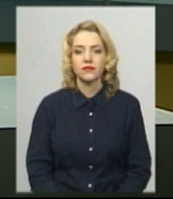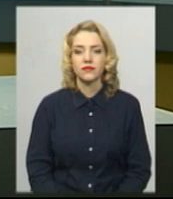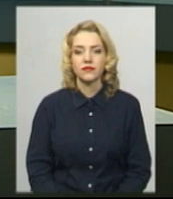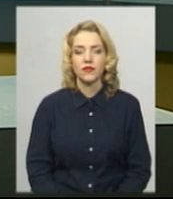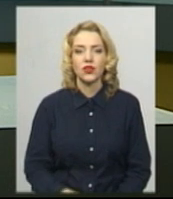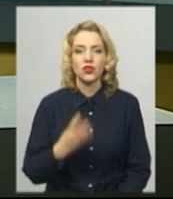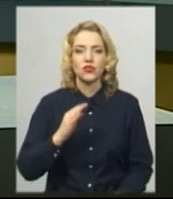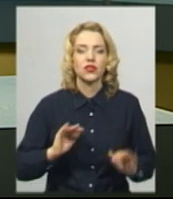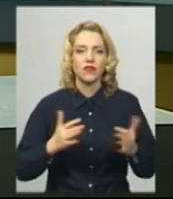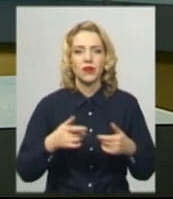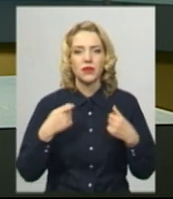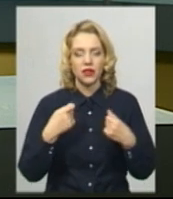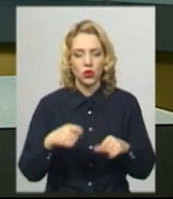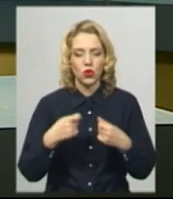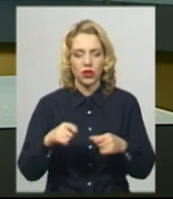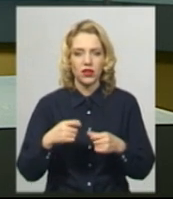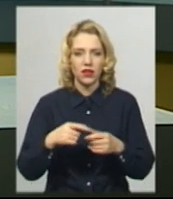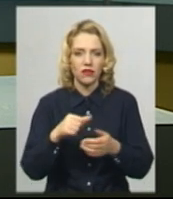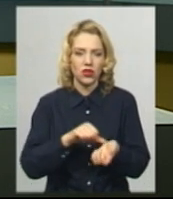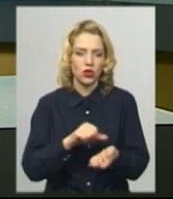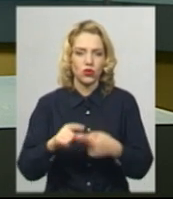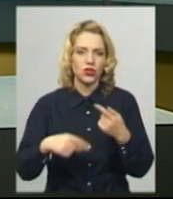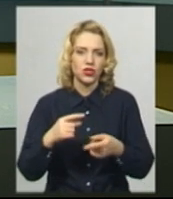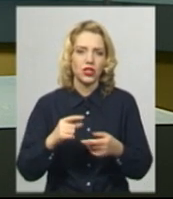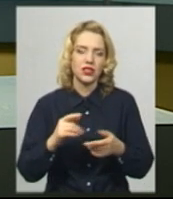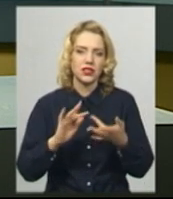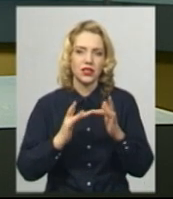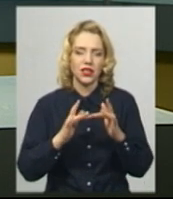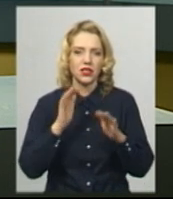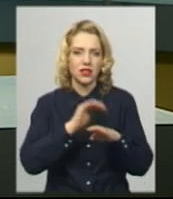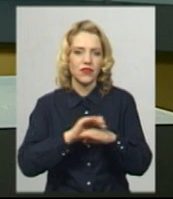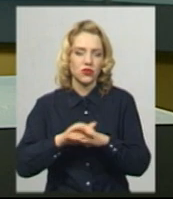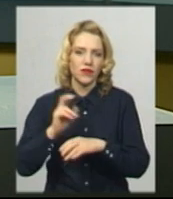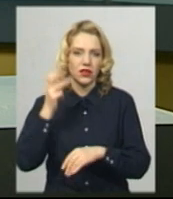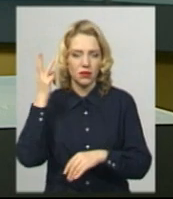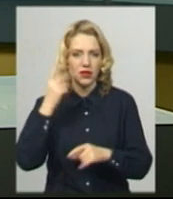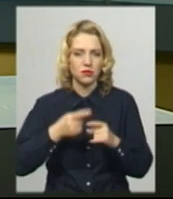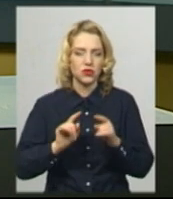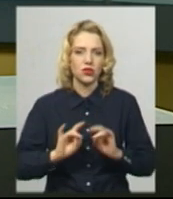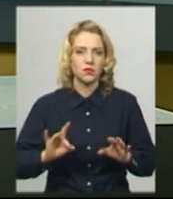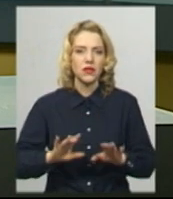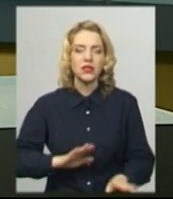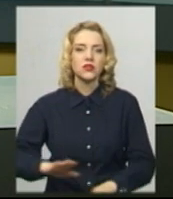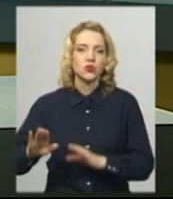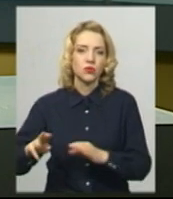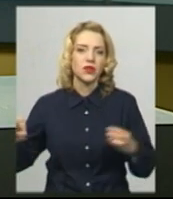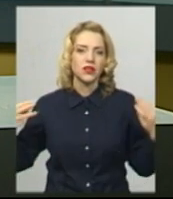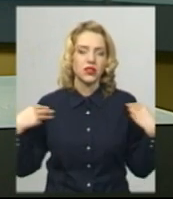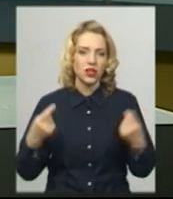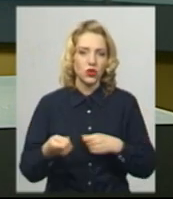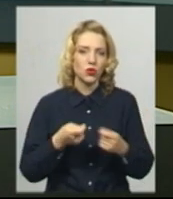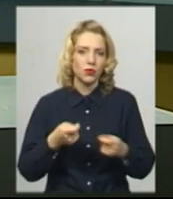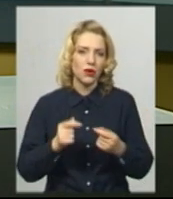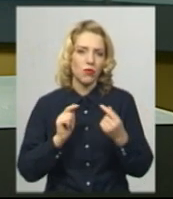Чотири випадки торгівлі наркотиками через соціальні мережі зафіксували на Хмельниччині. Про це розповів заступник начальника управління